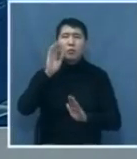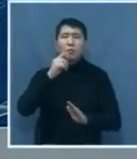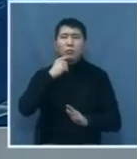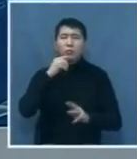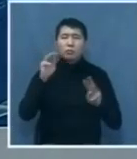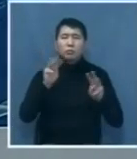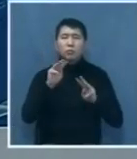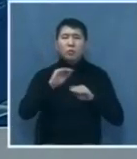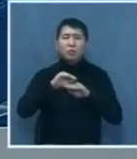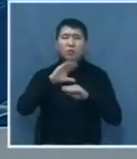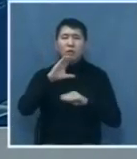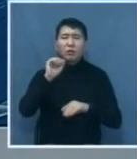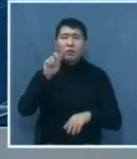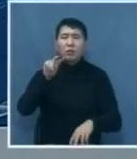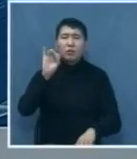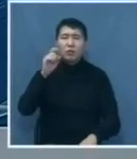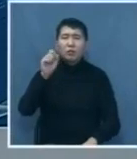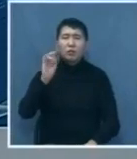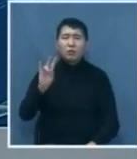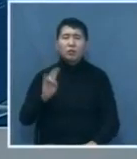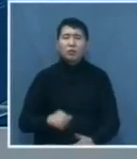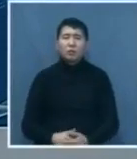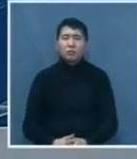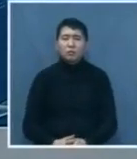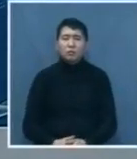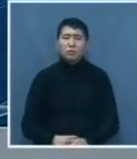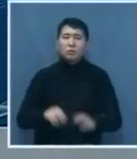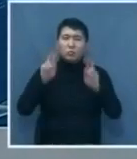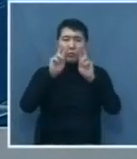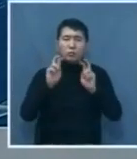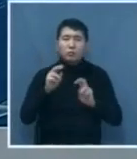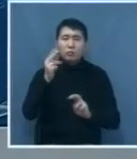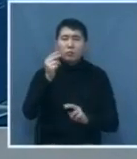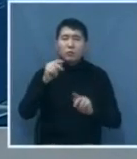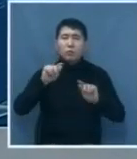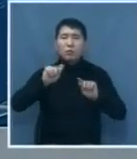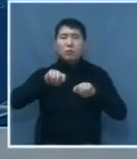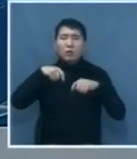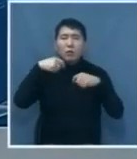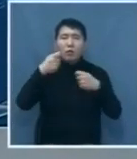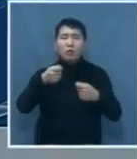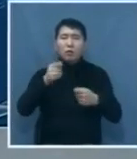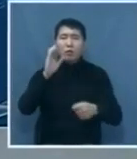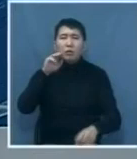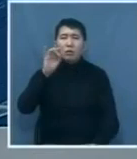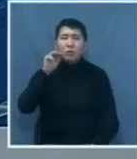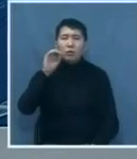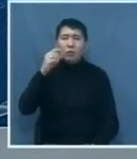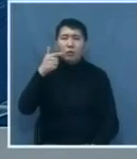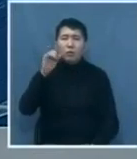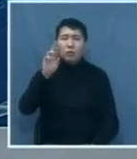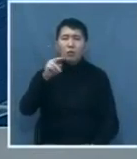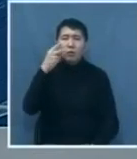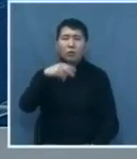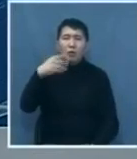министр финансов Алихан Смаилов. Комментируя инициативу по проверке денежных переводов, передает сайт «Стратегия-2050». Он отметил, что